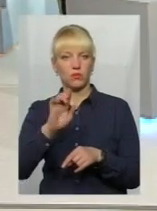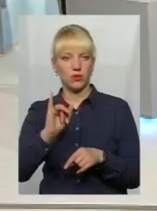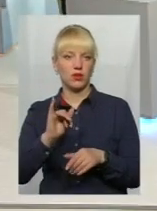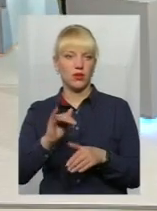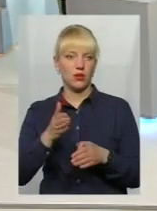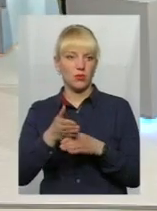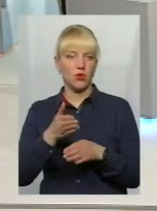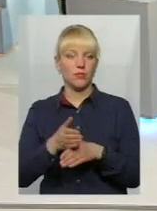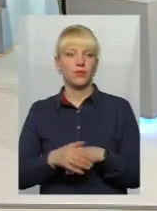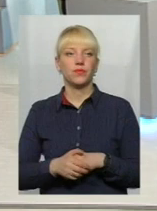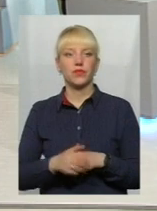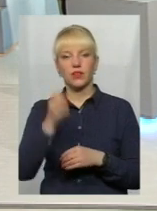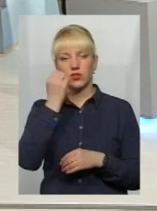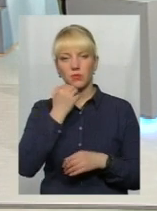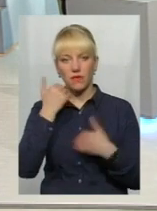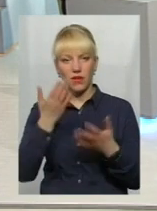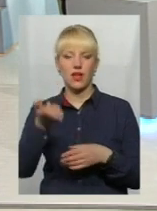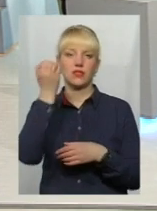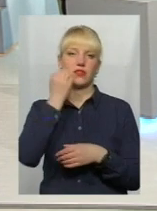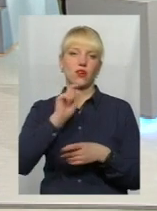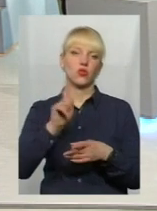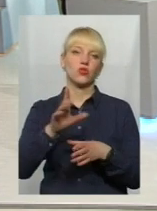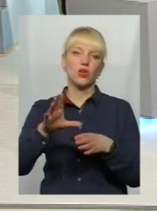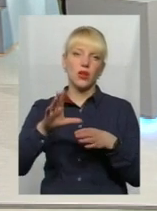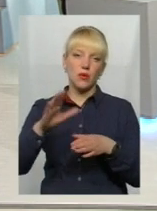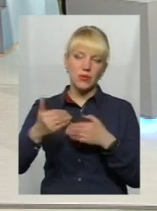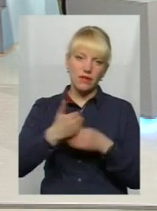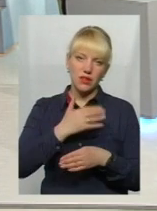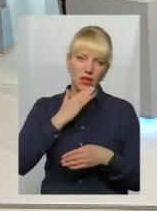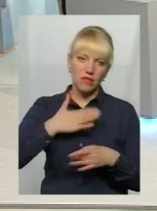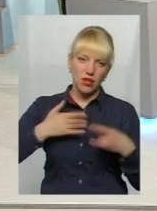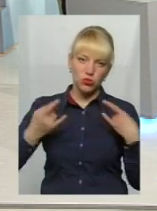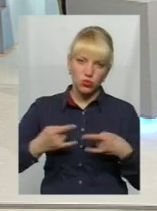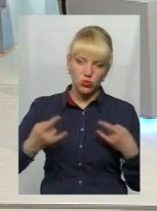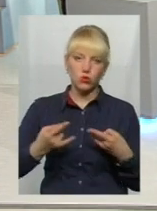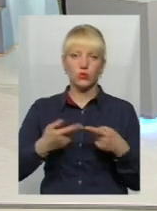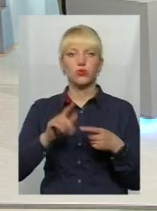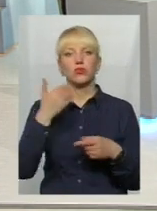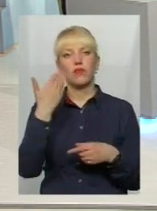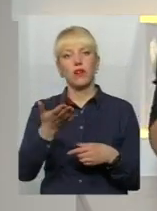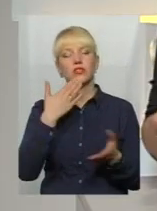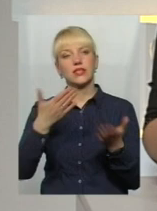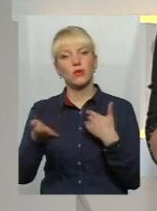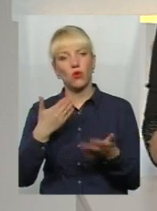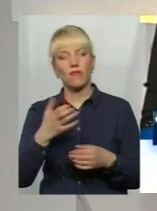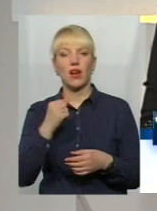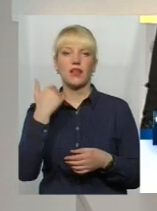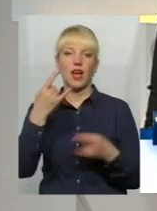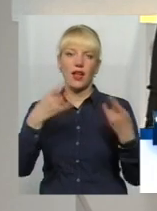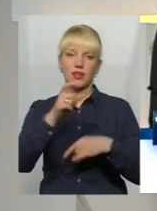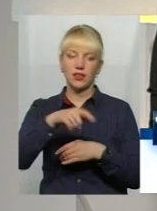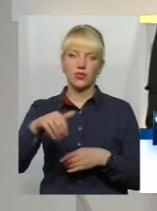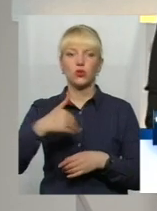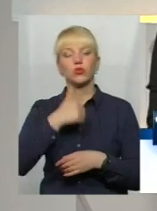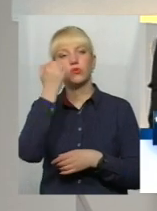вас розуміла, пане Сергій. Дякую вам всім сьогодні, що завітали до нашої студії і за ваше спілкування. А телеглядачам